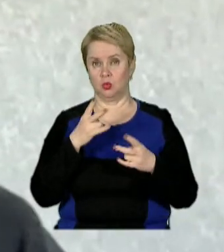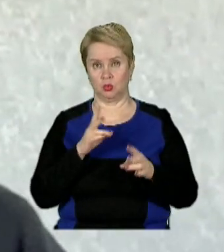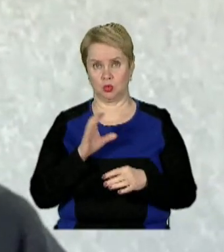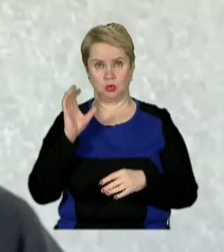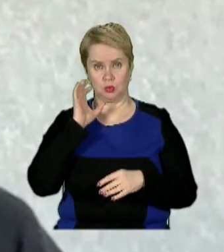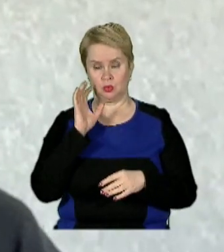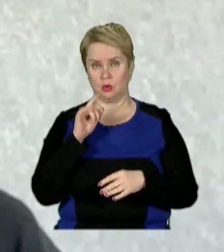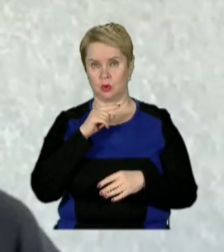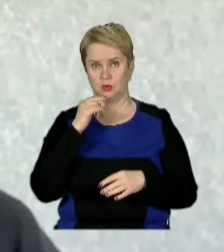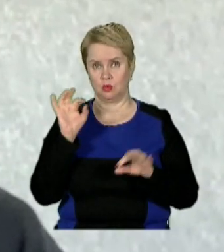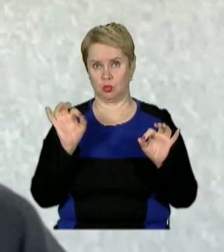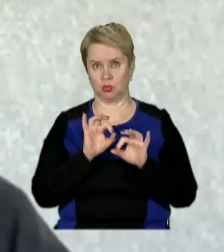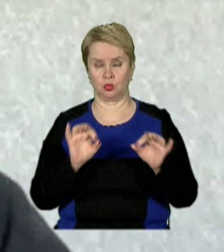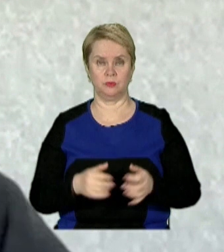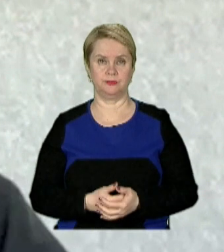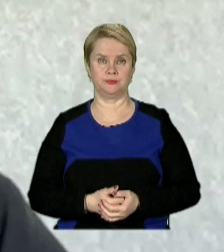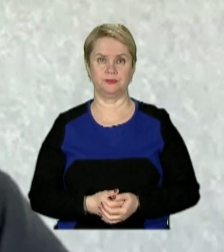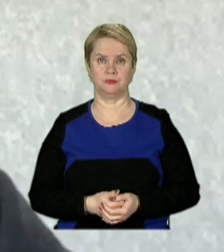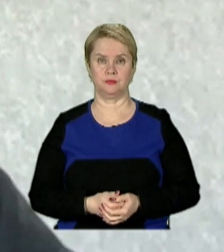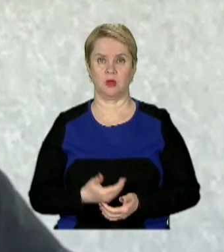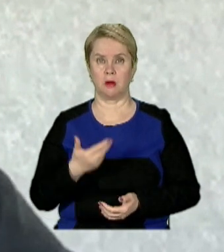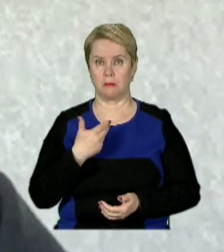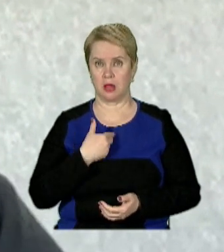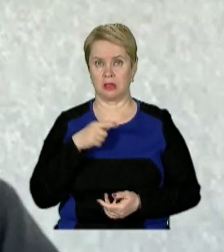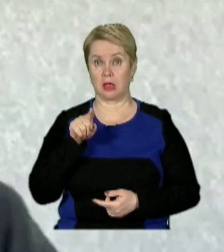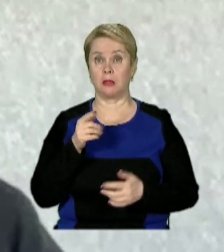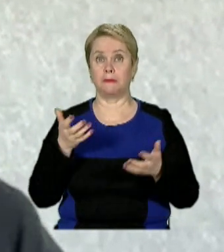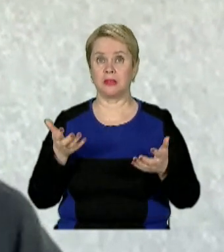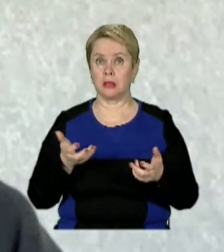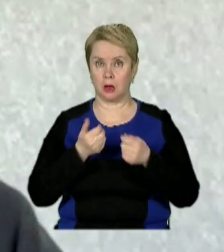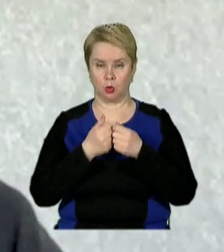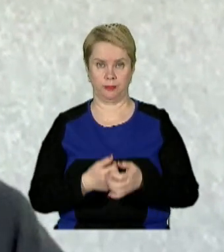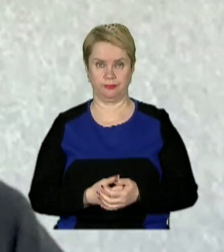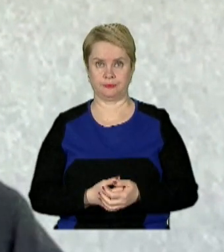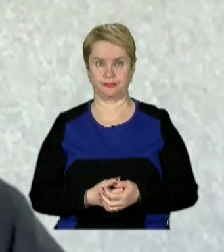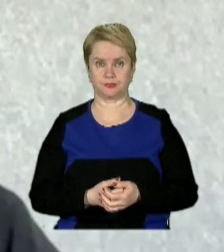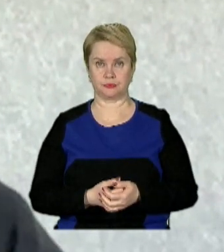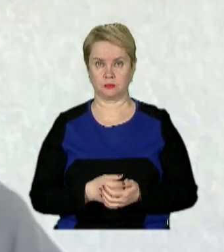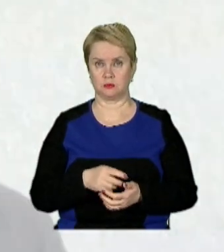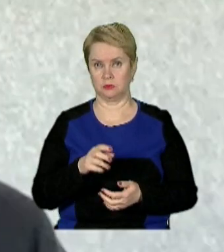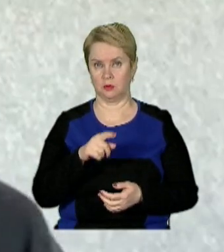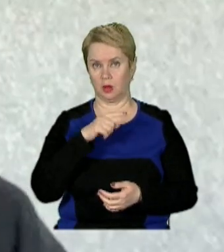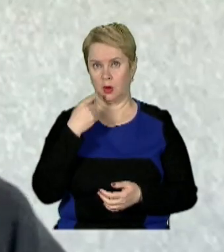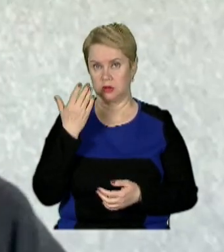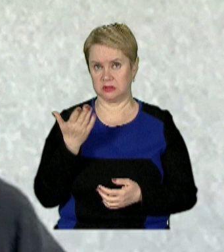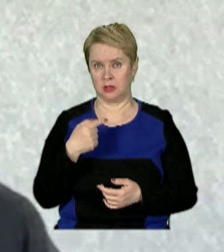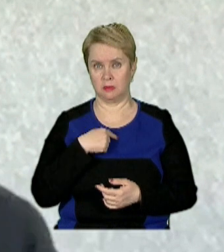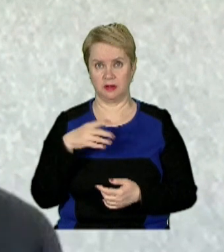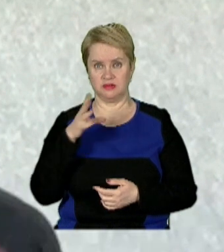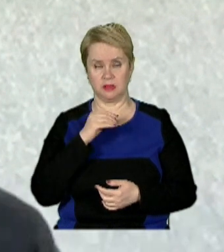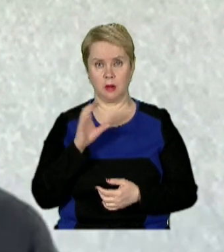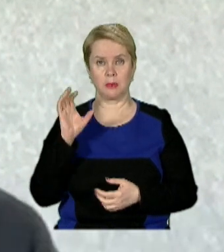російську музику? Тому що ми тоді підтримуємо країну-агресор. Наші всі